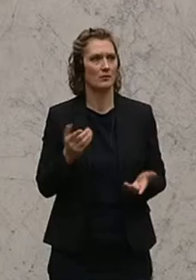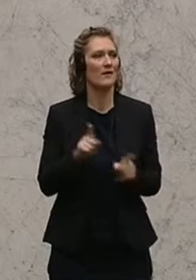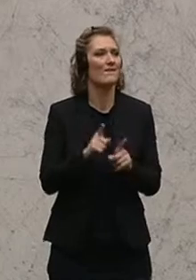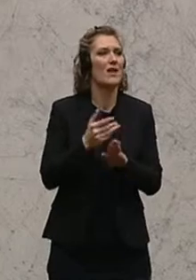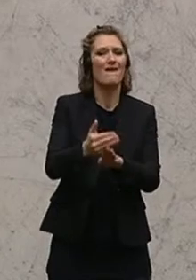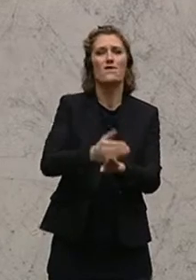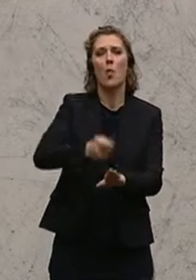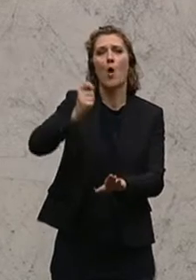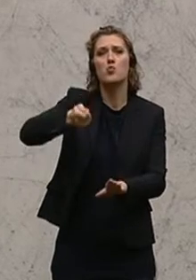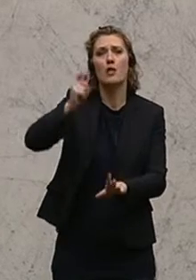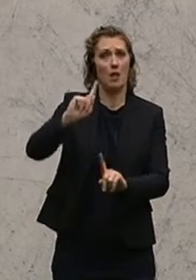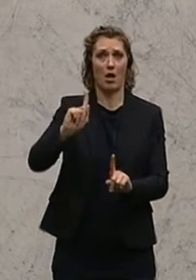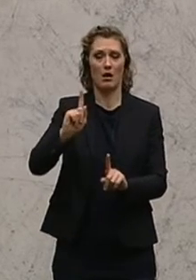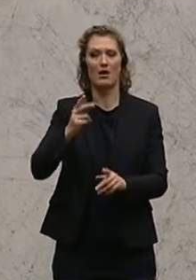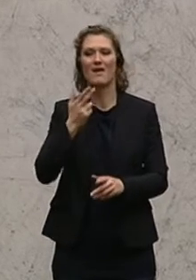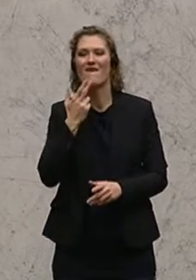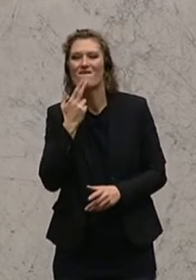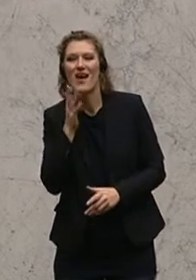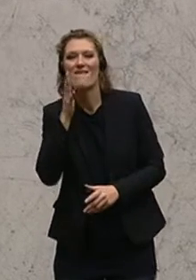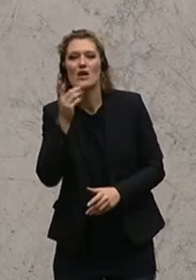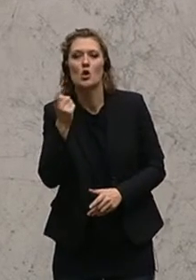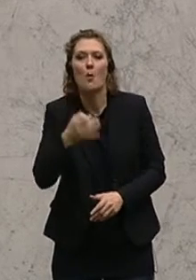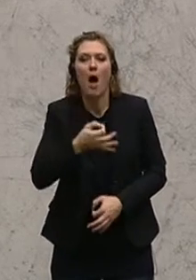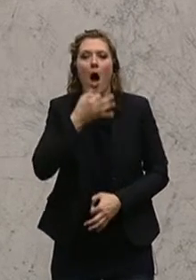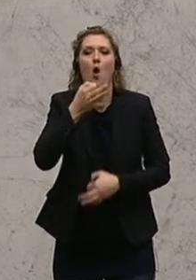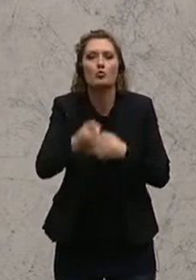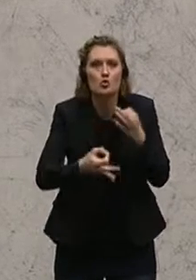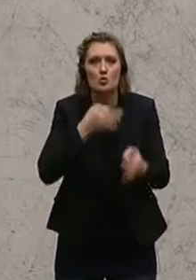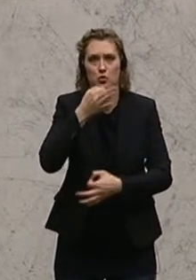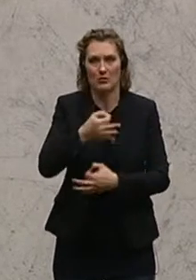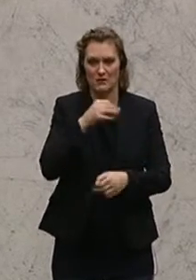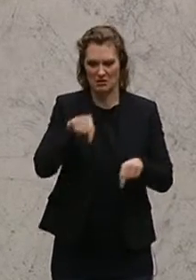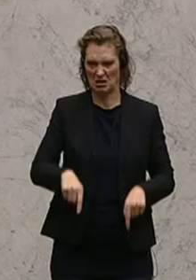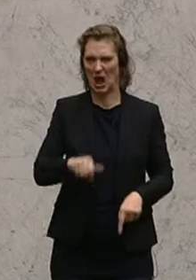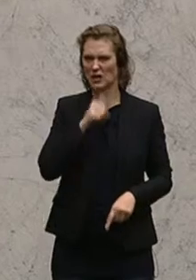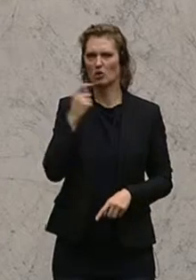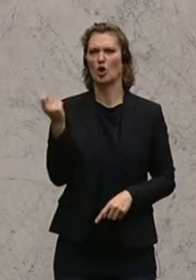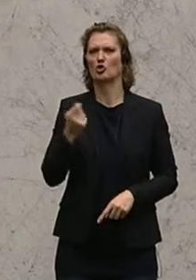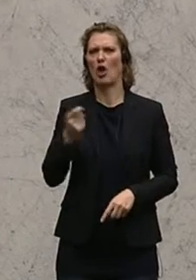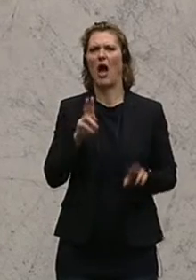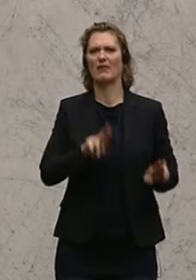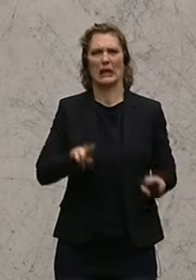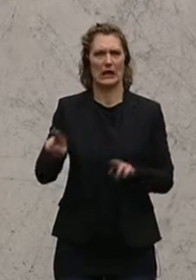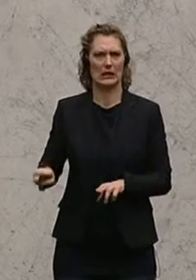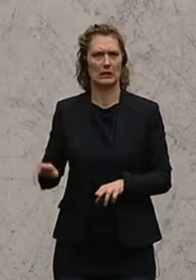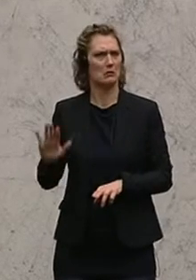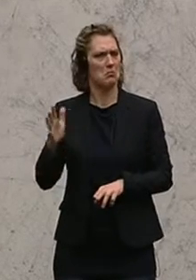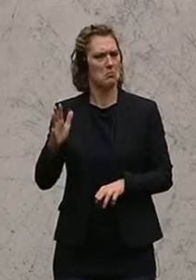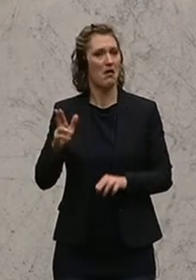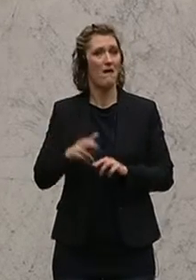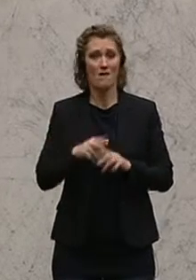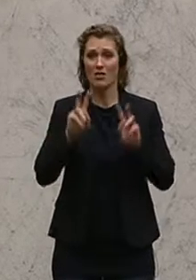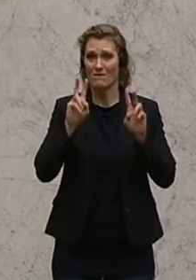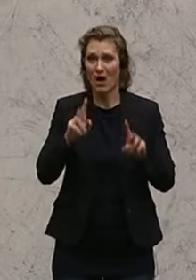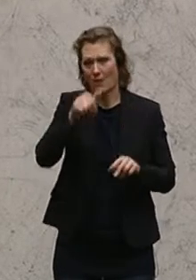da gibt es keine Vorverurteilung und wir haben nur klar gesagt, wer Auskunft geben soll. Das heißt, wir sind in keinem Strafprozess und selbst wenn wir es wären,